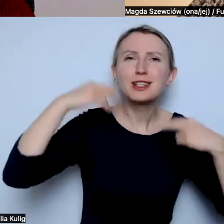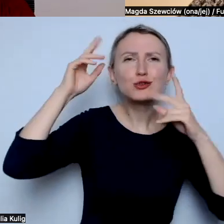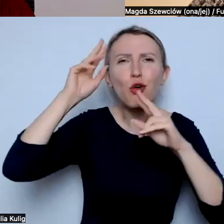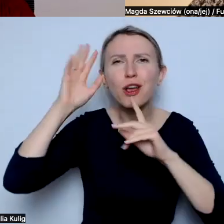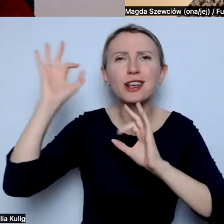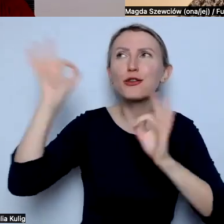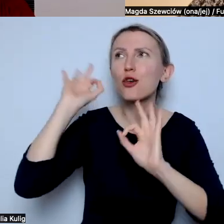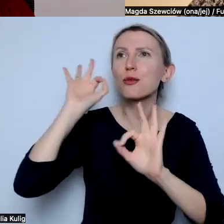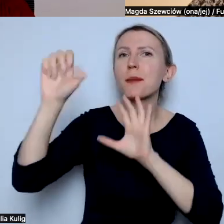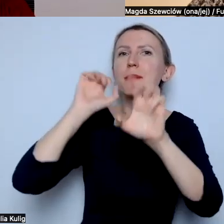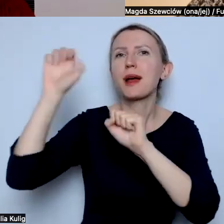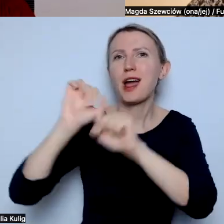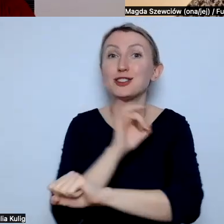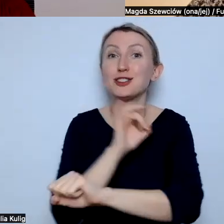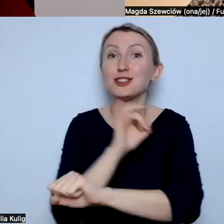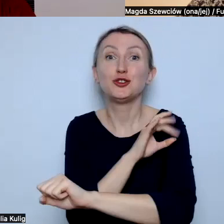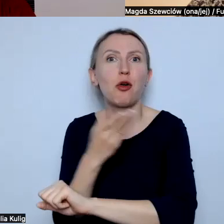usłyszały u cioci na imieninach.